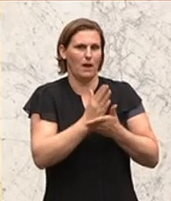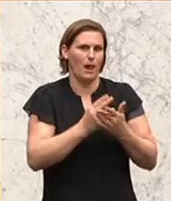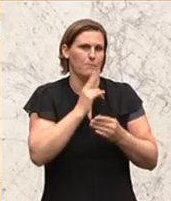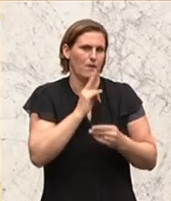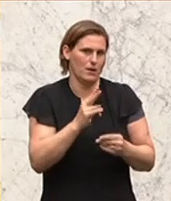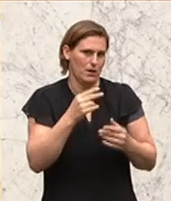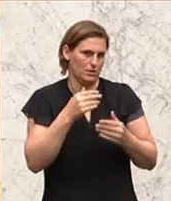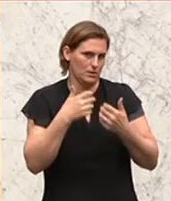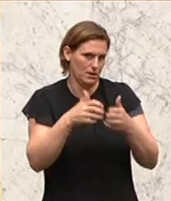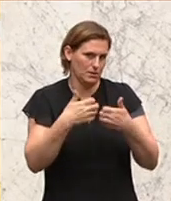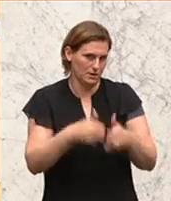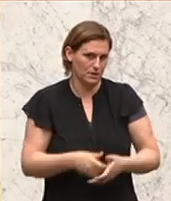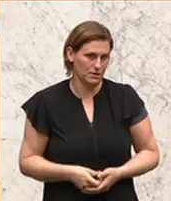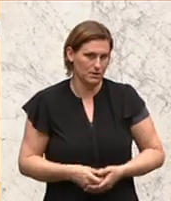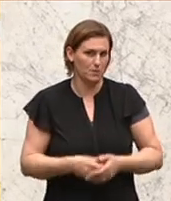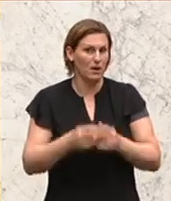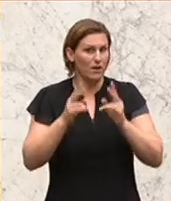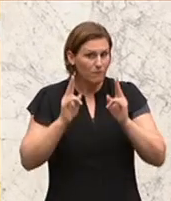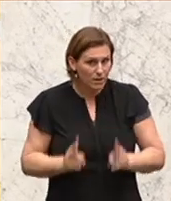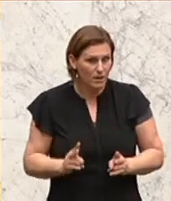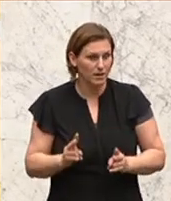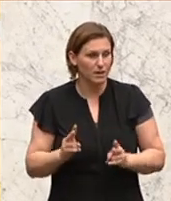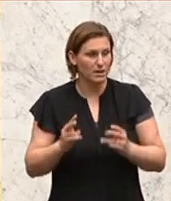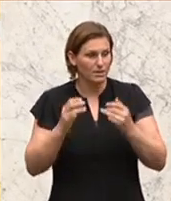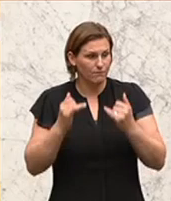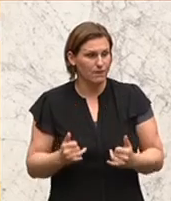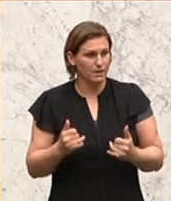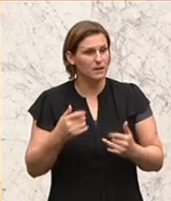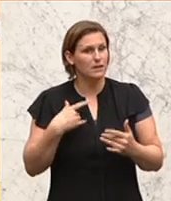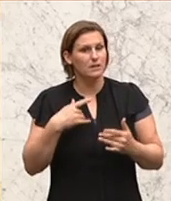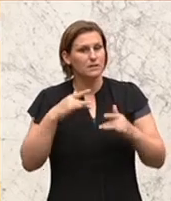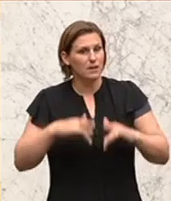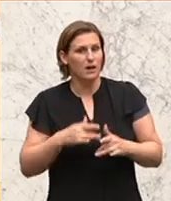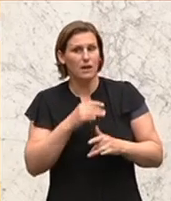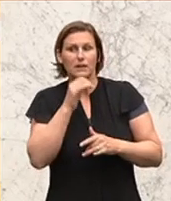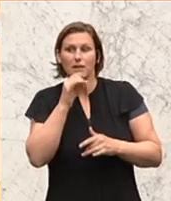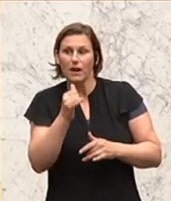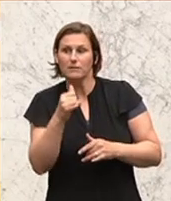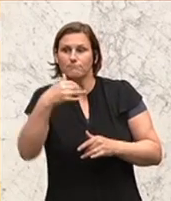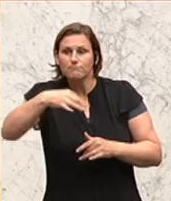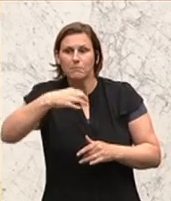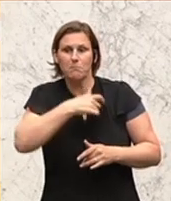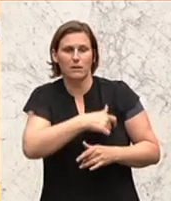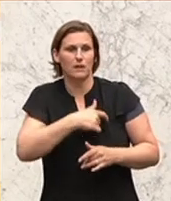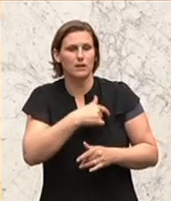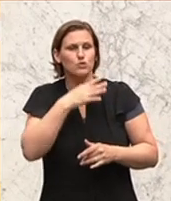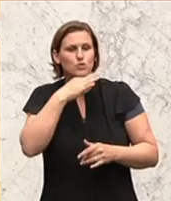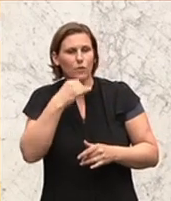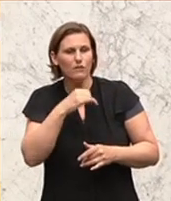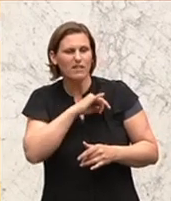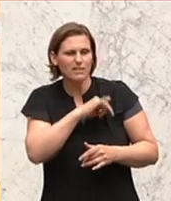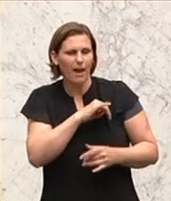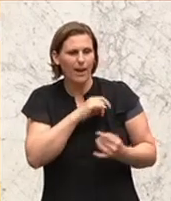der Geschichte zu exhumieren. Tatsache ist, wenn wir über Neiddebatte reden, es gibt keine Partei, die so sehr mit der Neiddebatte